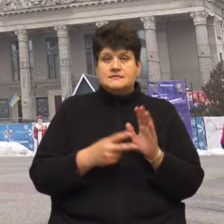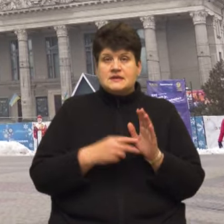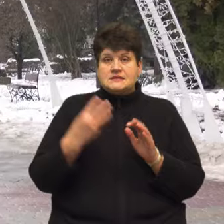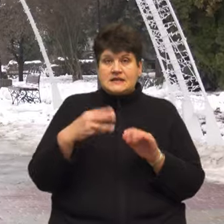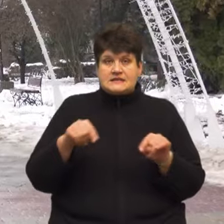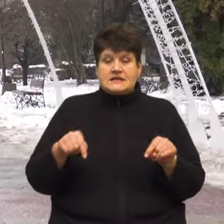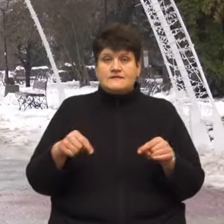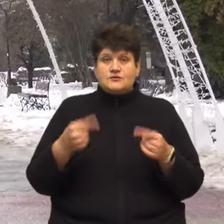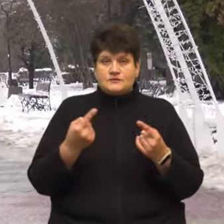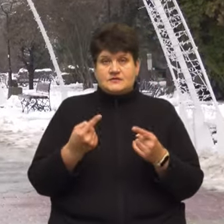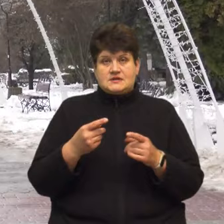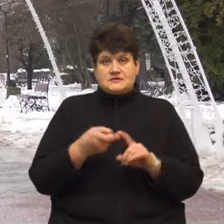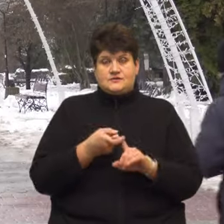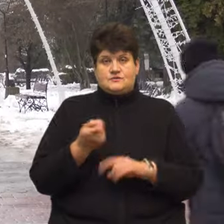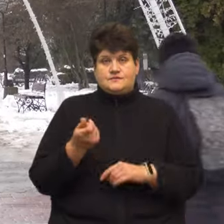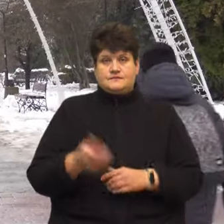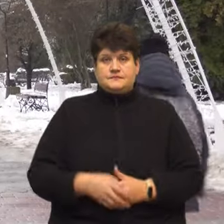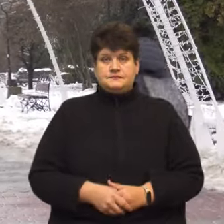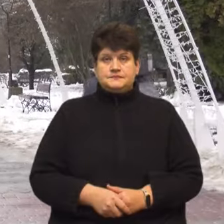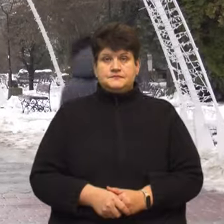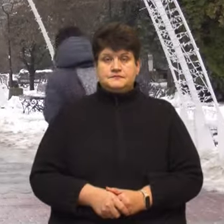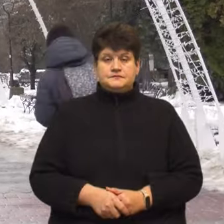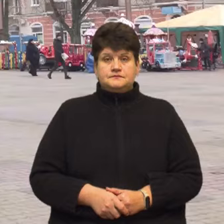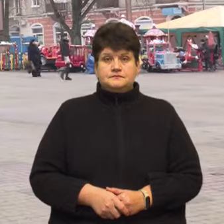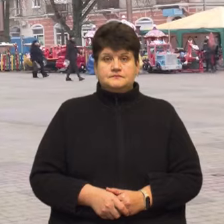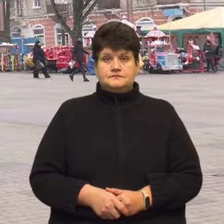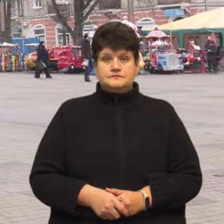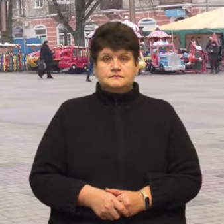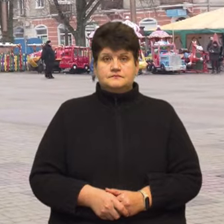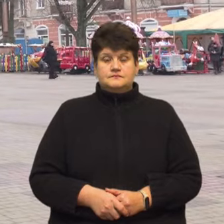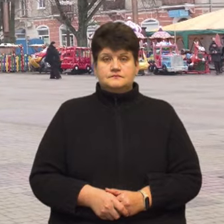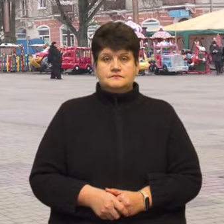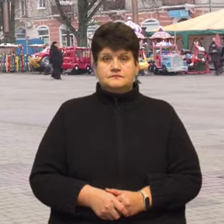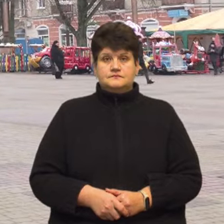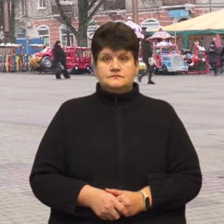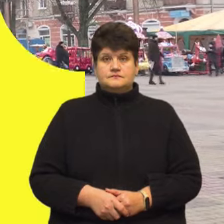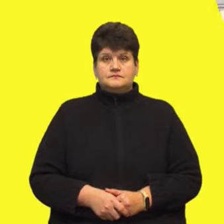відновився зв'язок. Тетяна Панченко, Оксана Галіяш, Суспільне новини, Тернопіль.